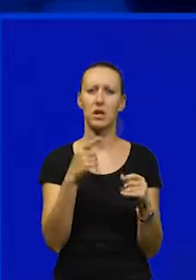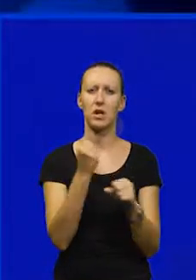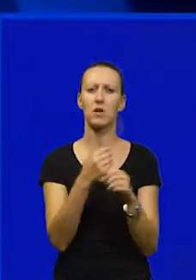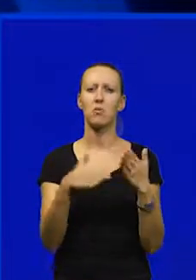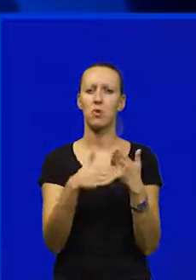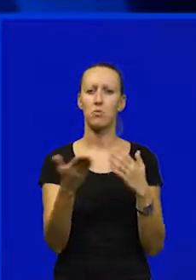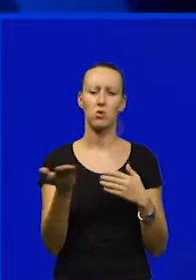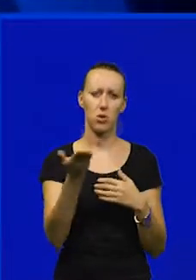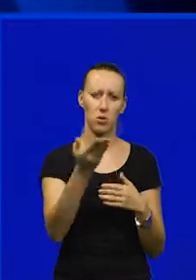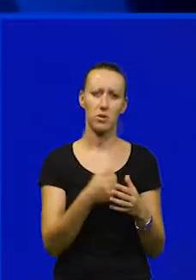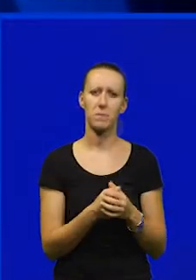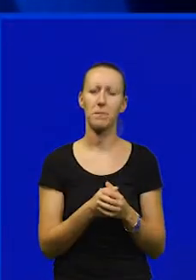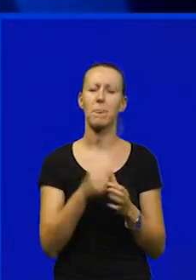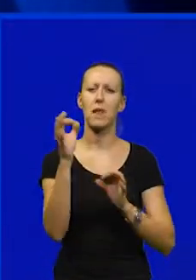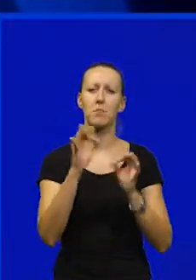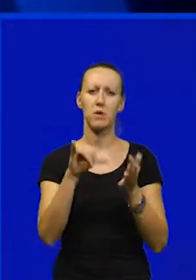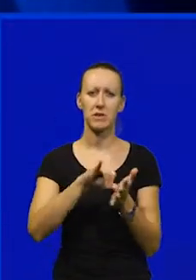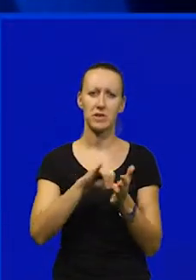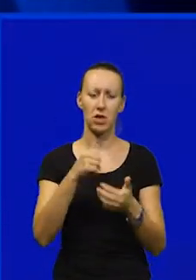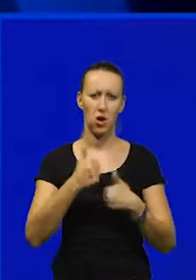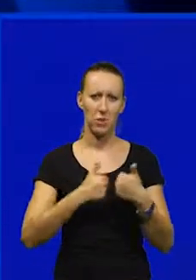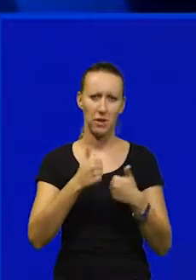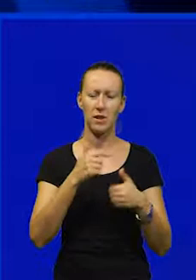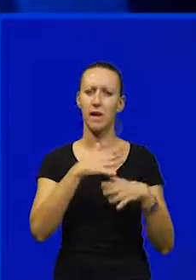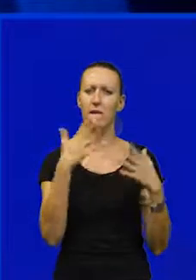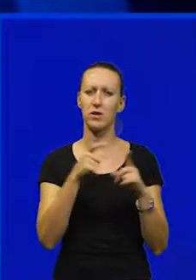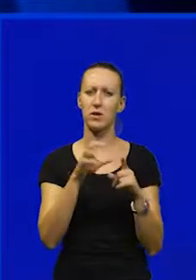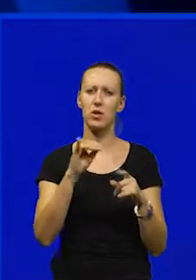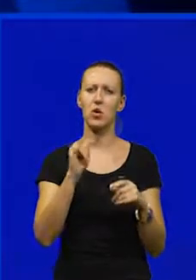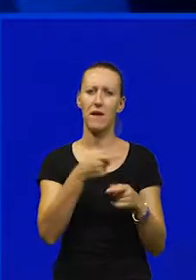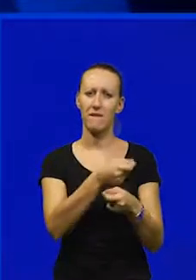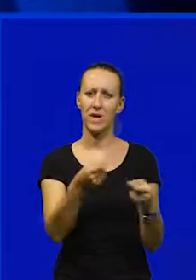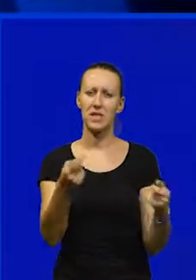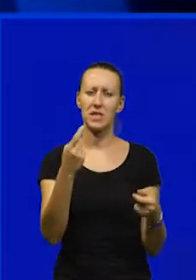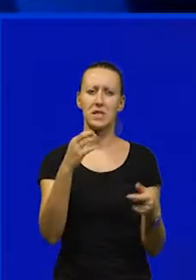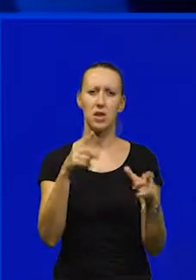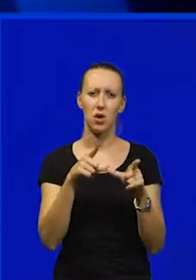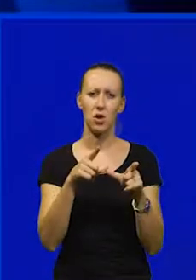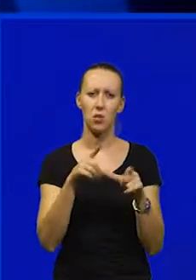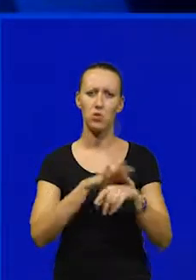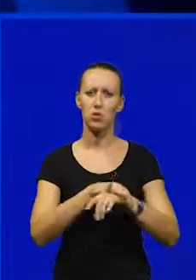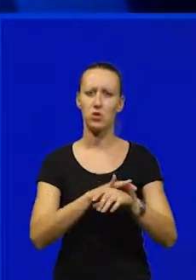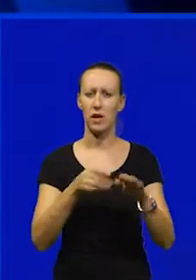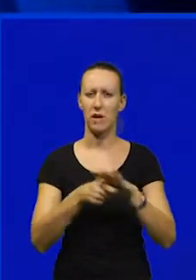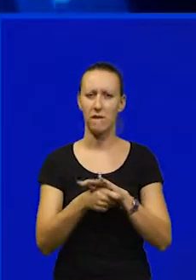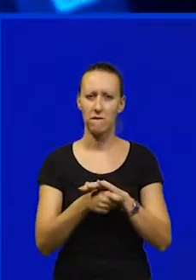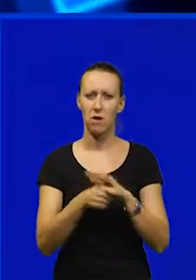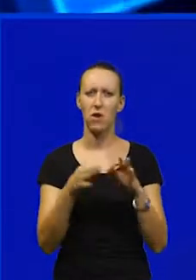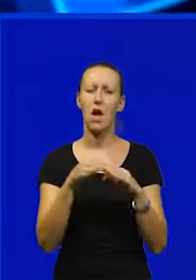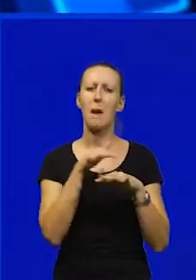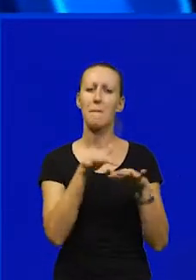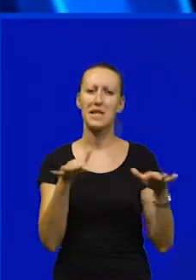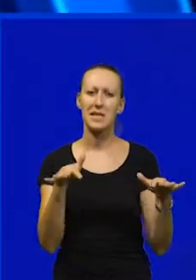pomoćni konobar. Projekt Centara kompetentnosti najvećim dijelom se financira iz Evropskog socijalnog fonda, a